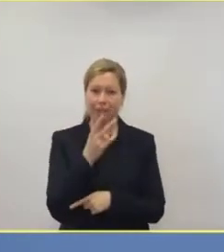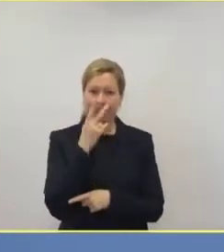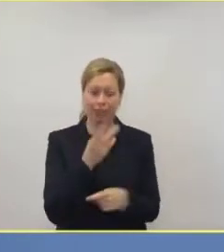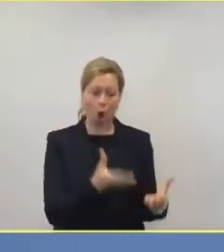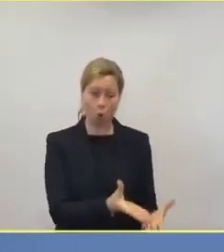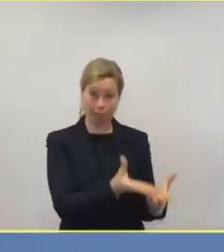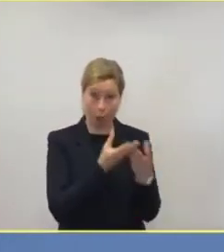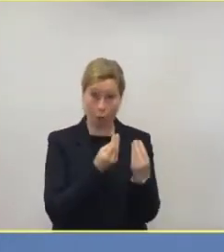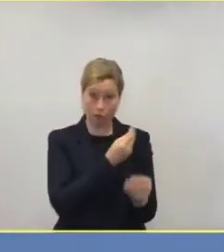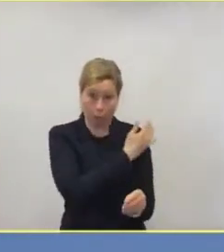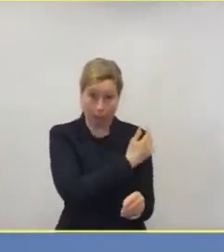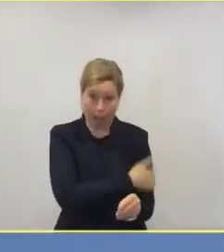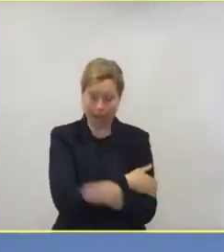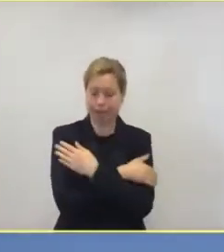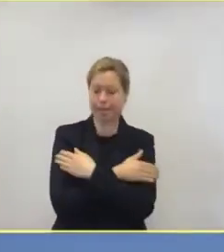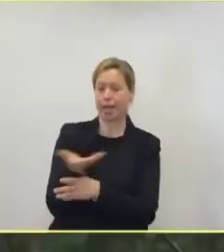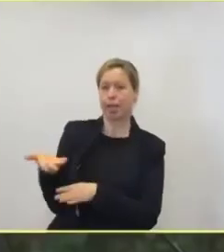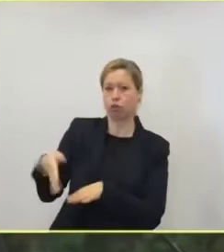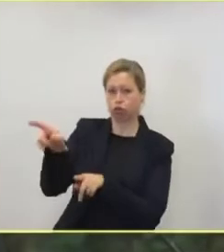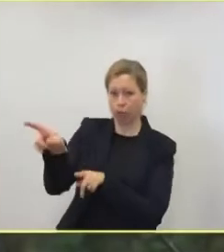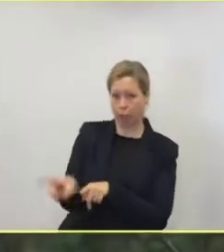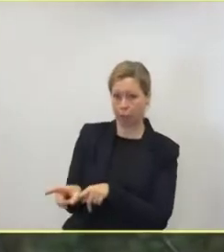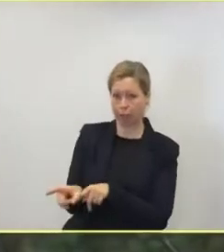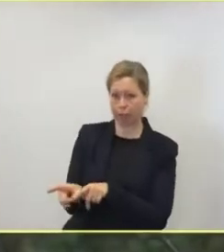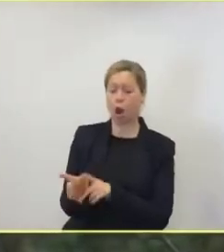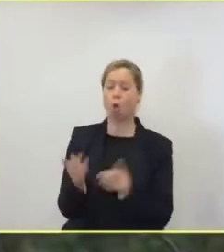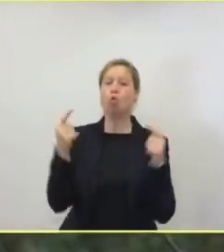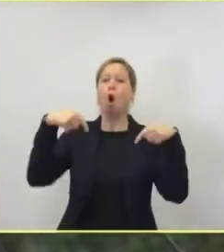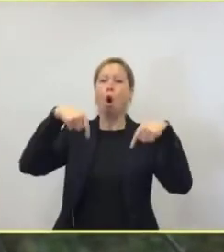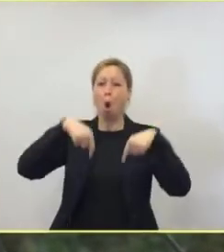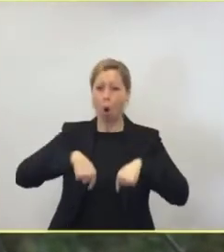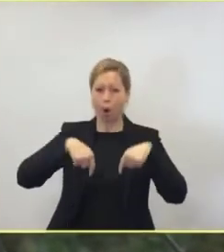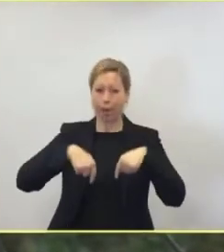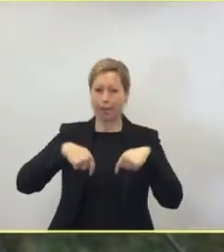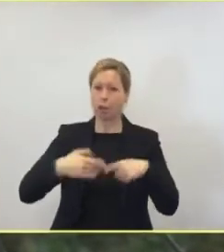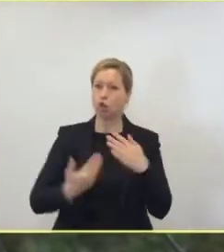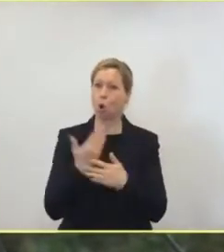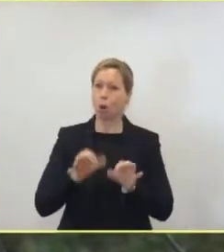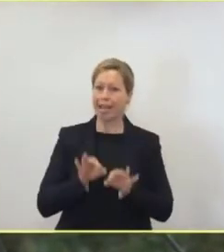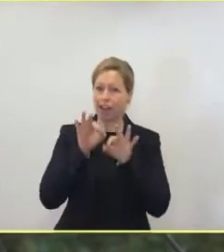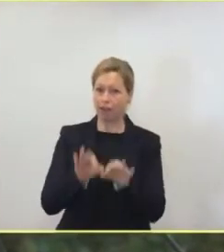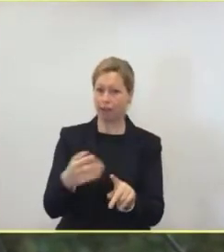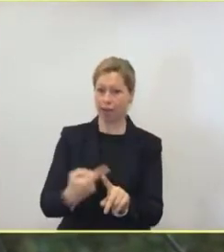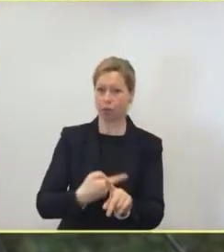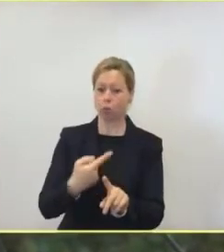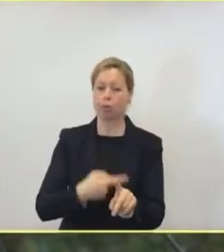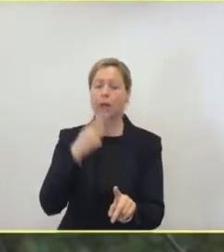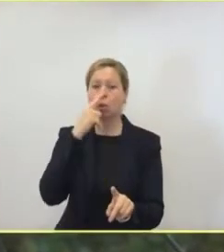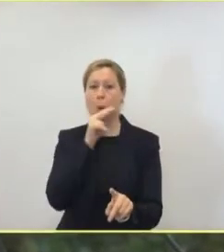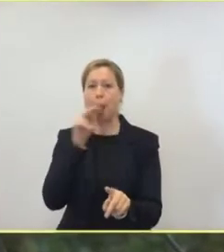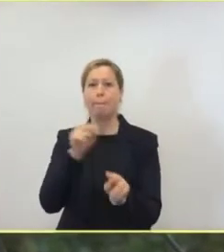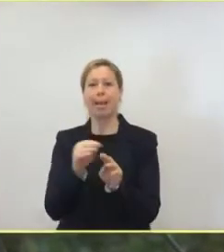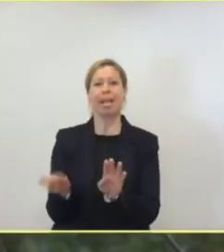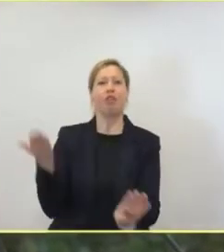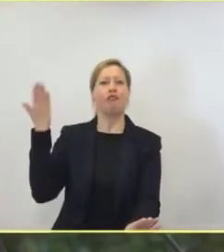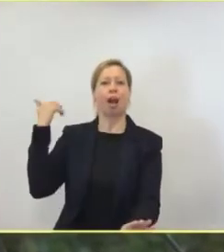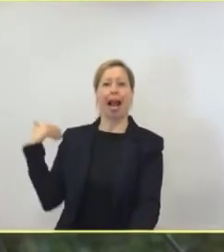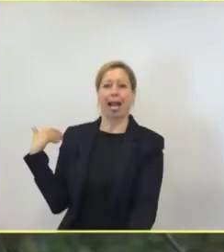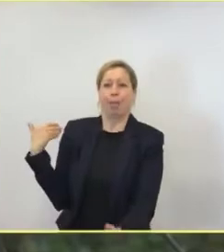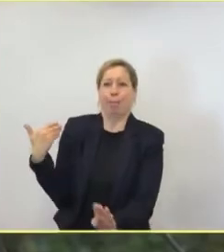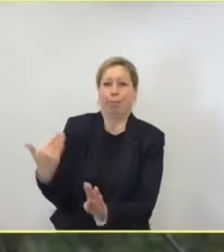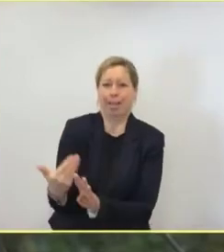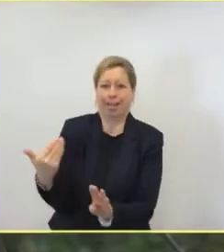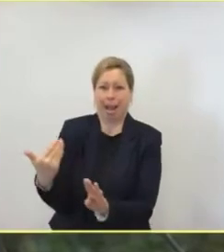Die Neuinfektionszahlen von heute sind ja sowieso nur der Blick in die Vergangenheit, weil Patienten natürlich aufgrund der Inkubationszeit